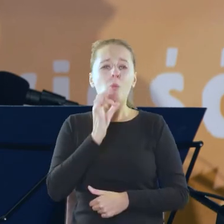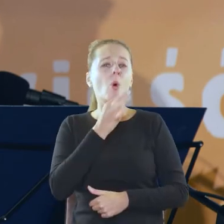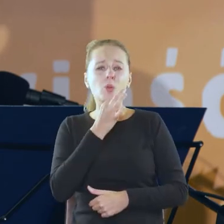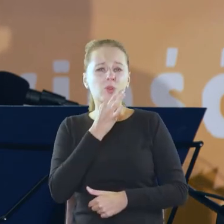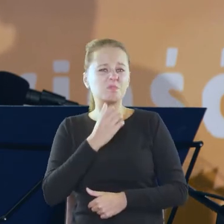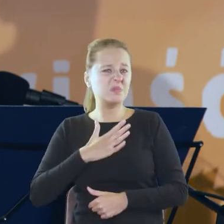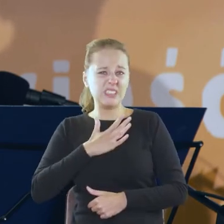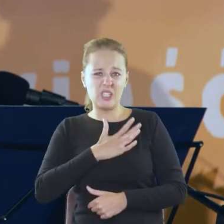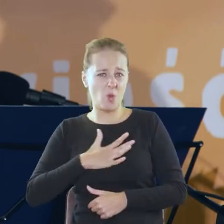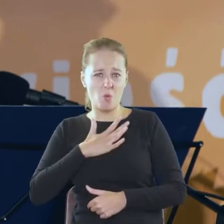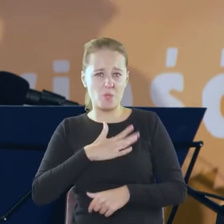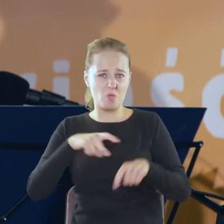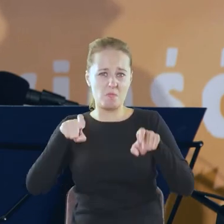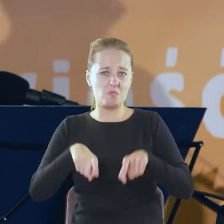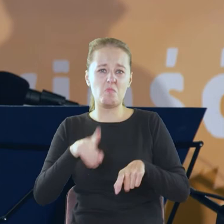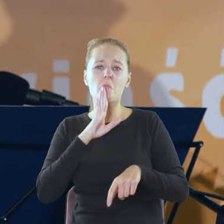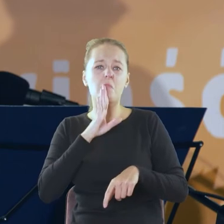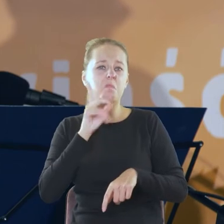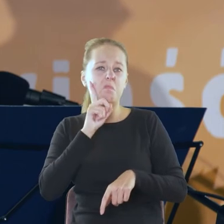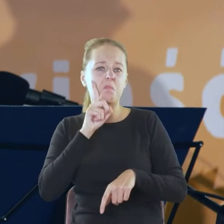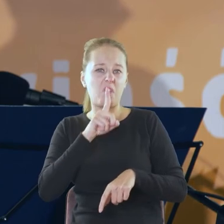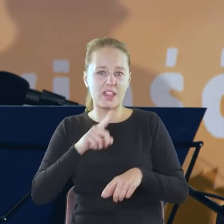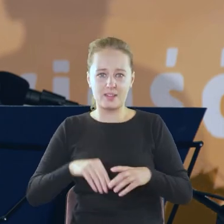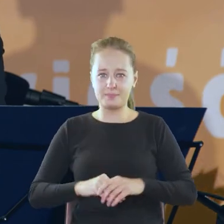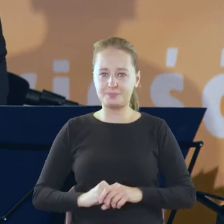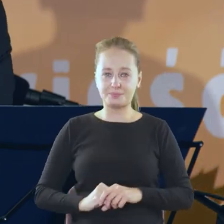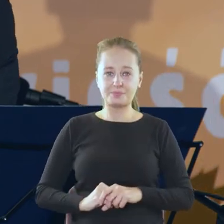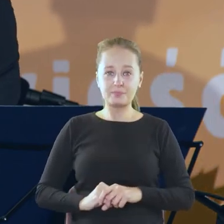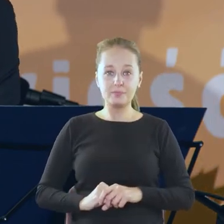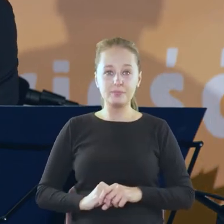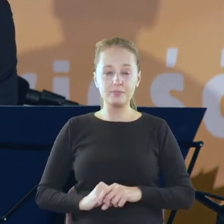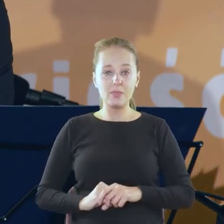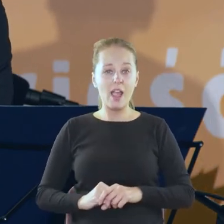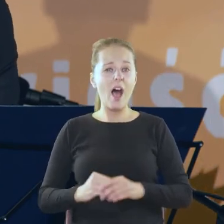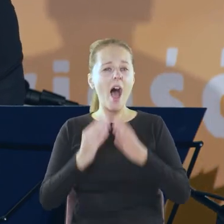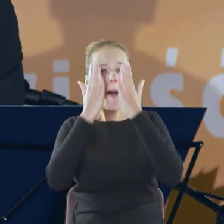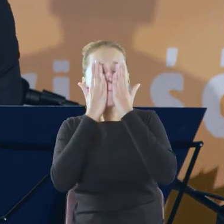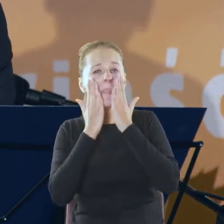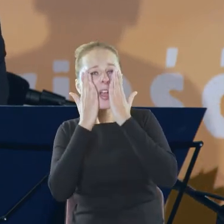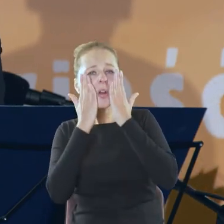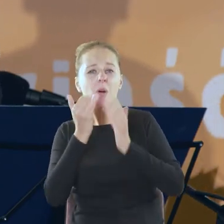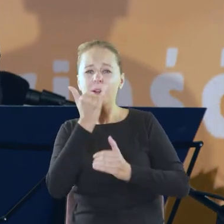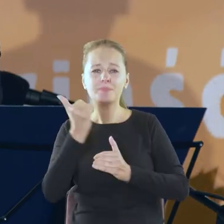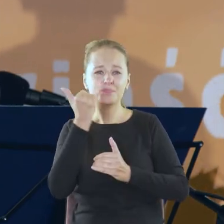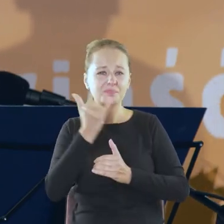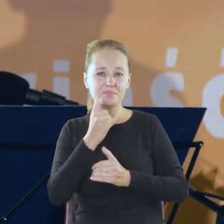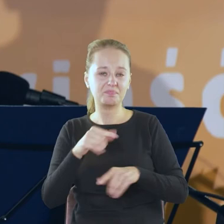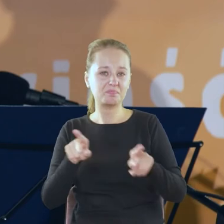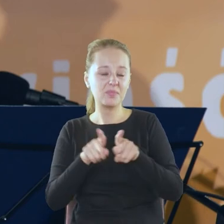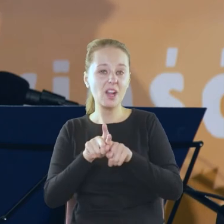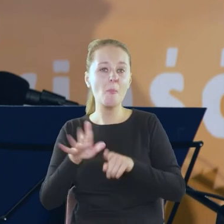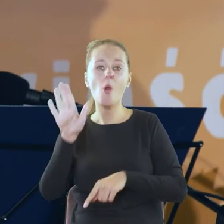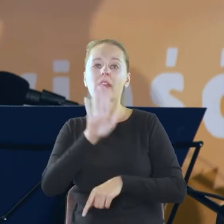nie lubiłam nigdy siedzieć po męsku ani po turecku a myłam się zawsze i czesałam tak jak Pan Bóg